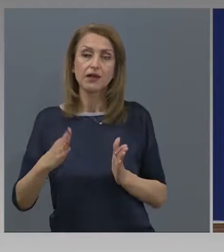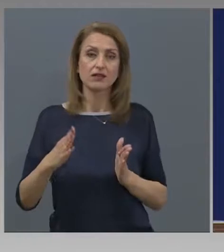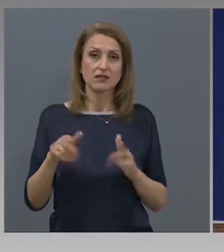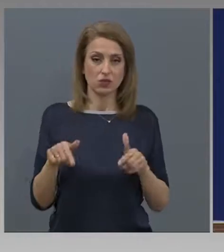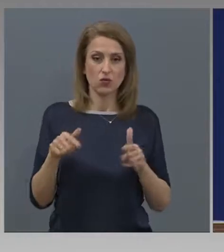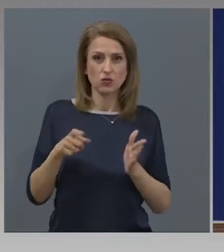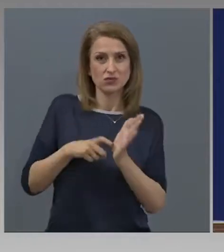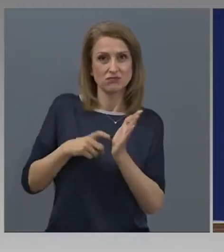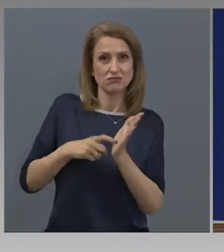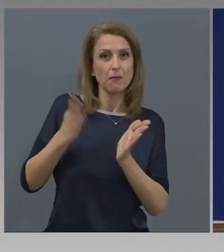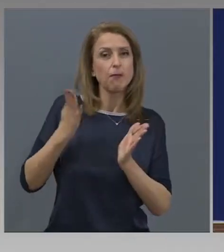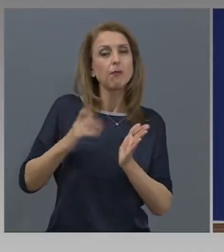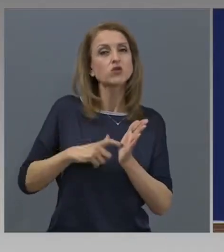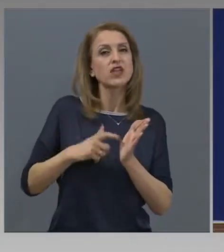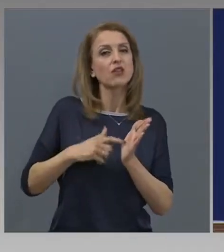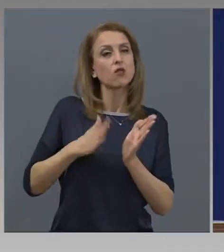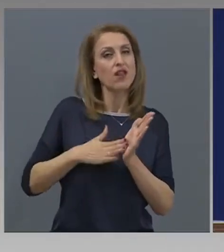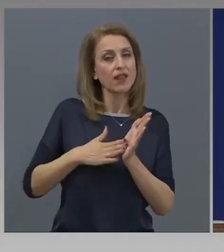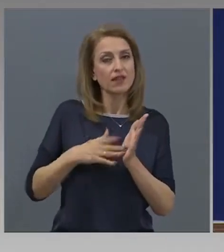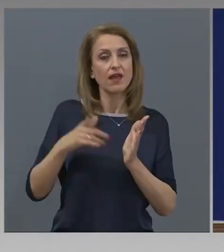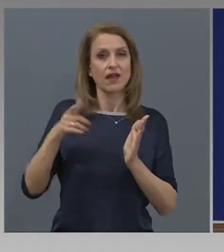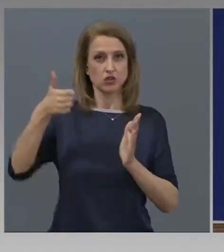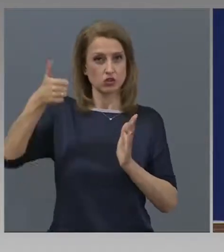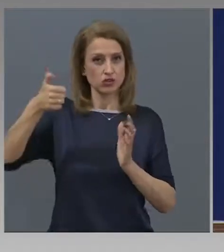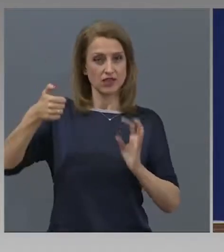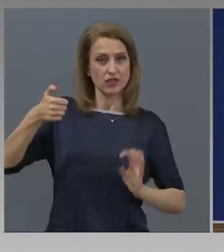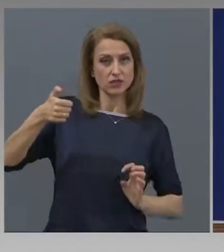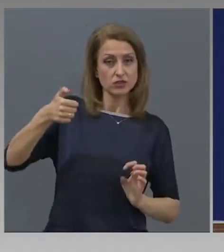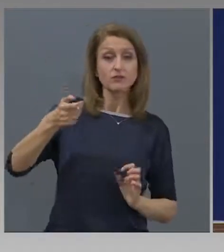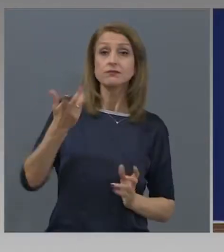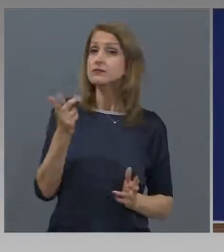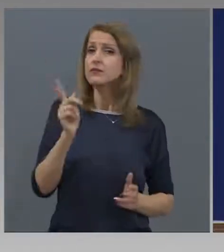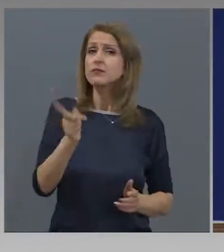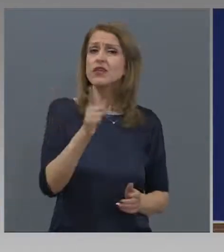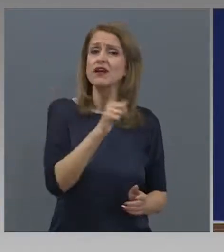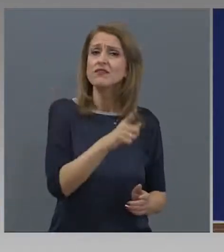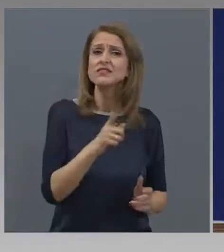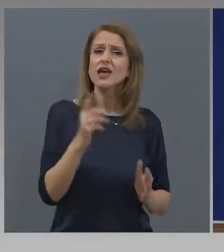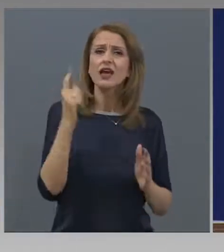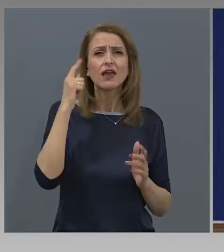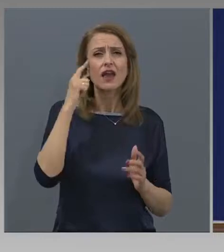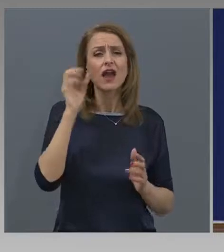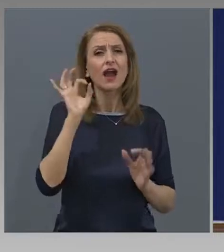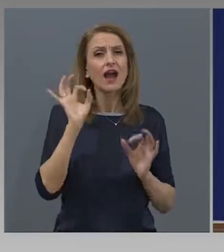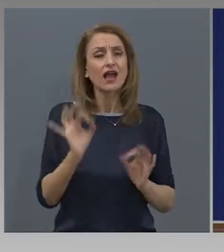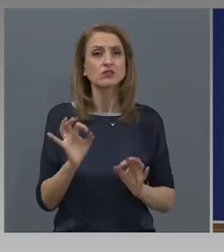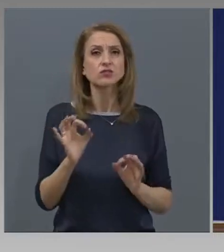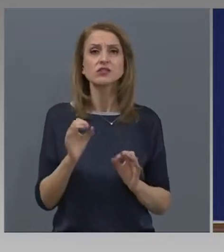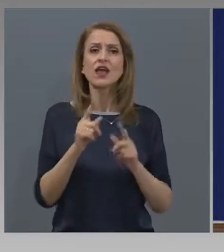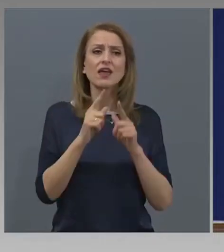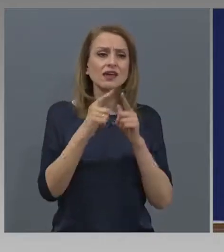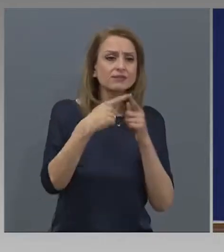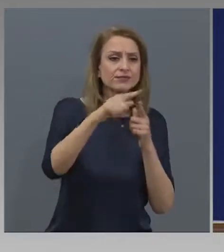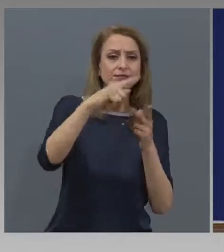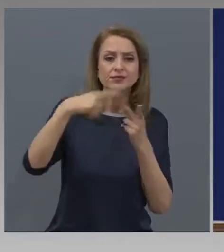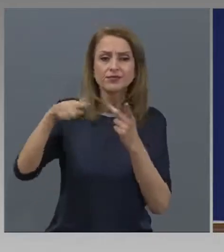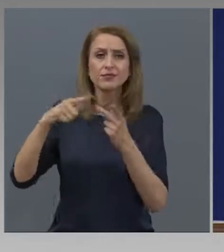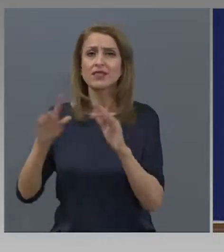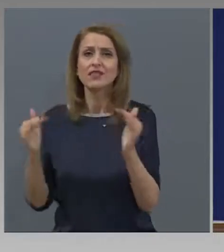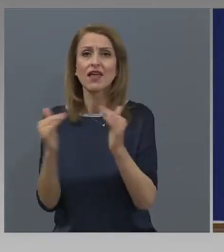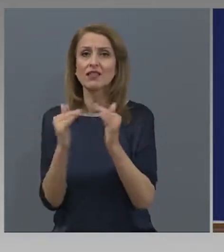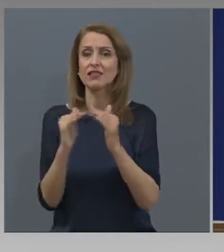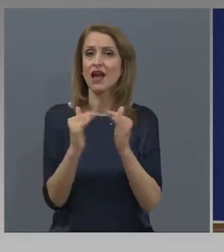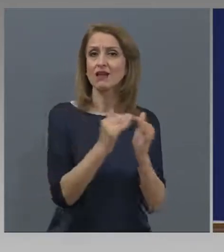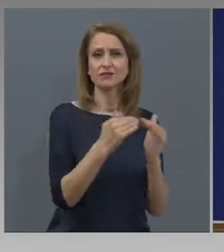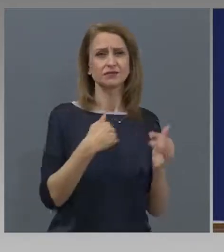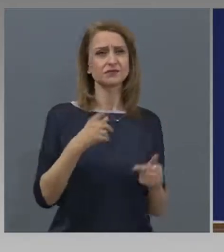-40. Всички детайли и въпроси, тъй като всеки каза се сам за себе си, аз обикновенно не обичам да отговарям така на